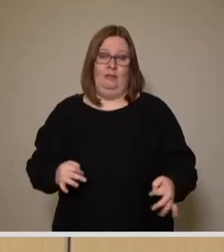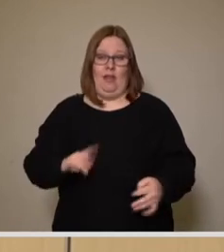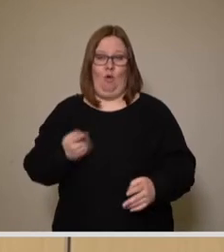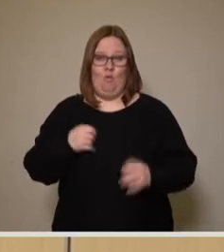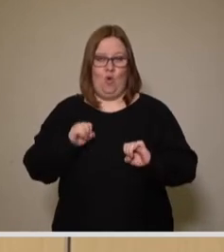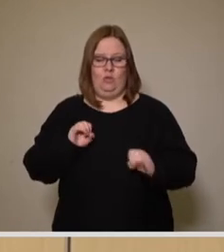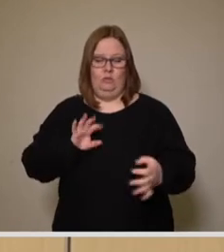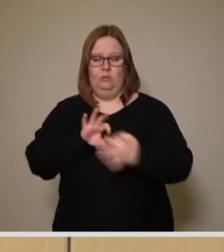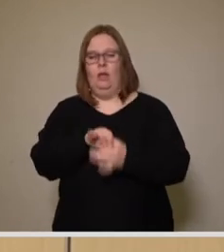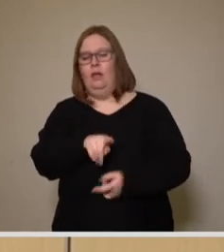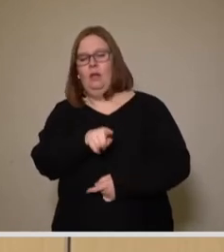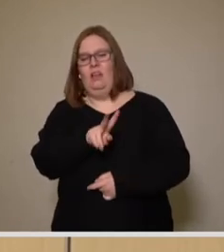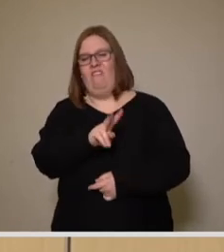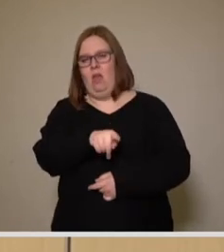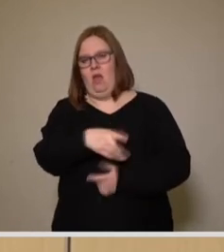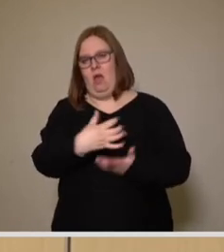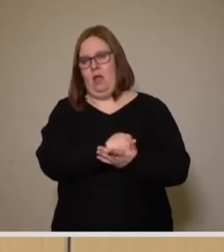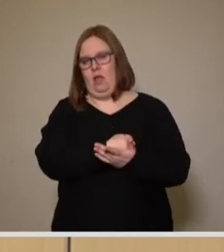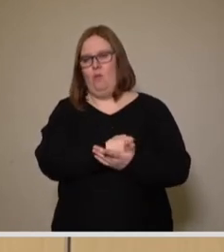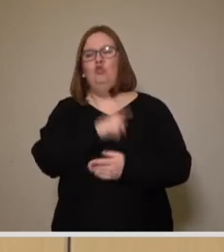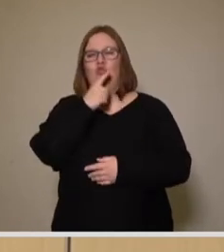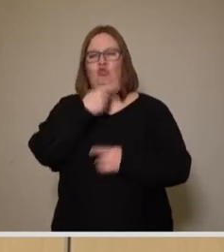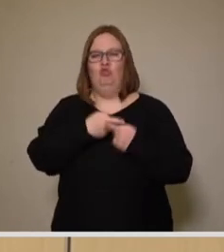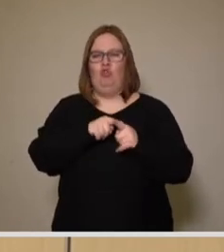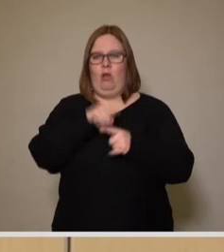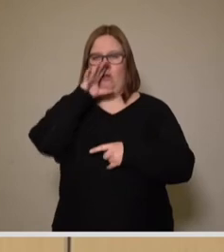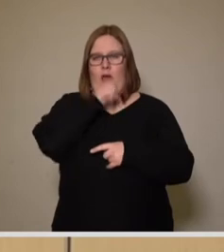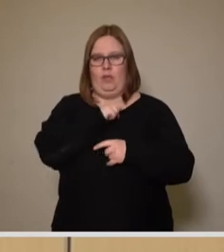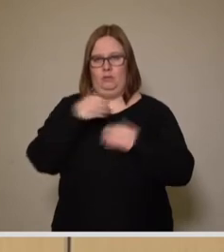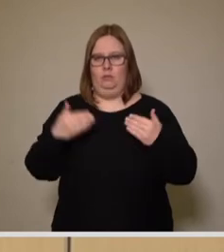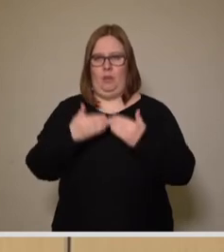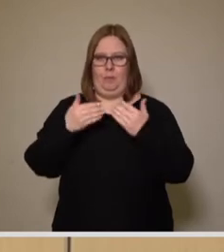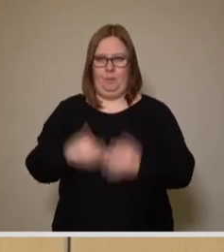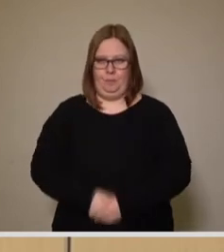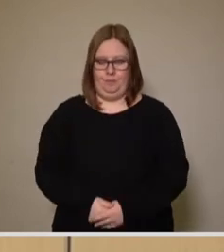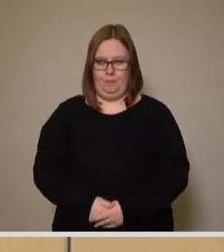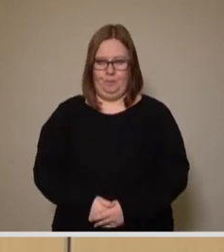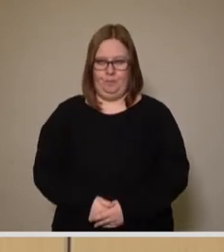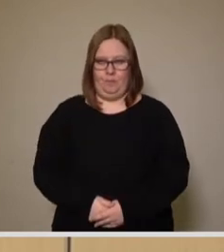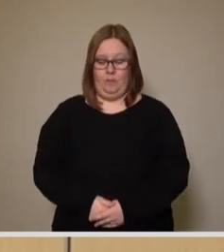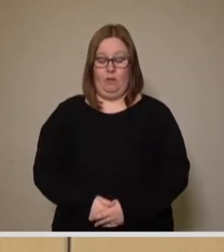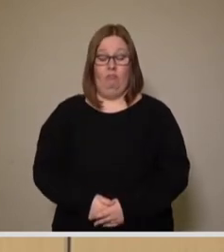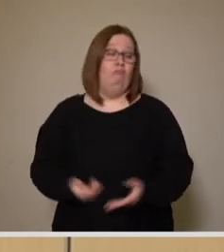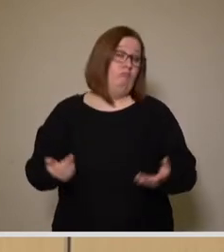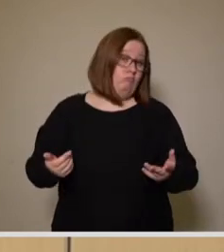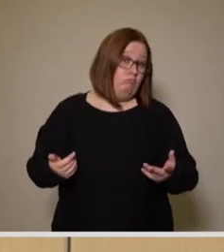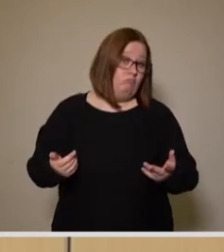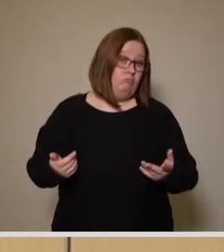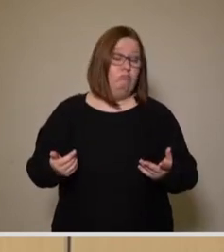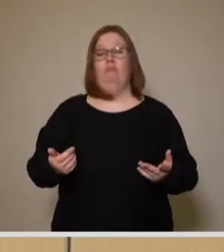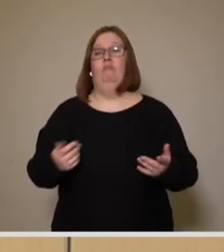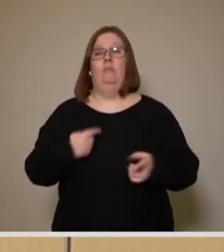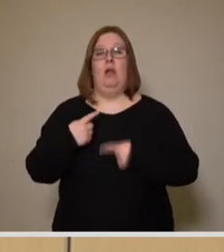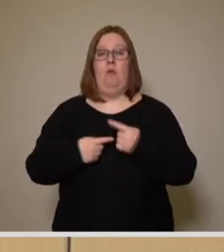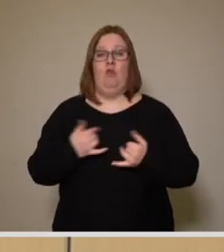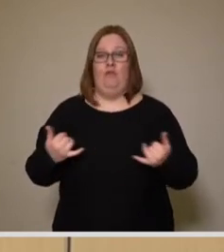Rückschlüsse zulassen könnte, die dann dem Steuergeheimnis widersprechen würden. Aber wir sind mal so vorgegangen, dass